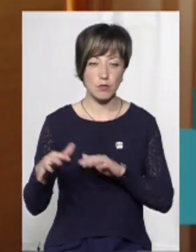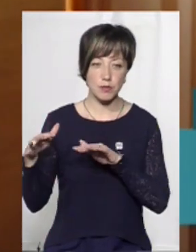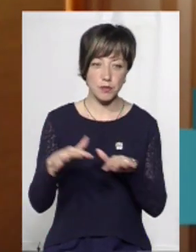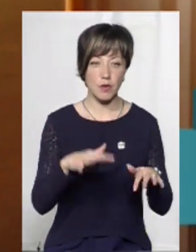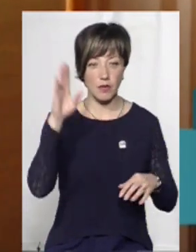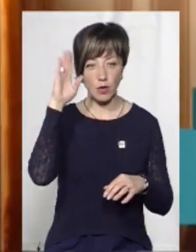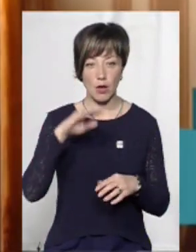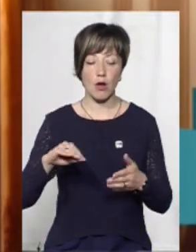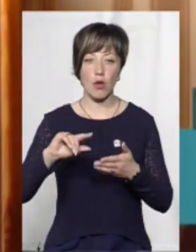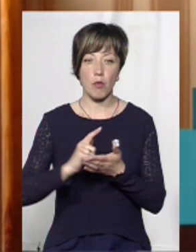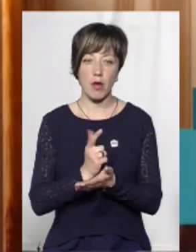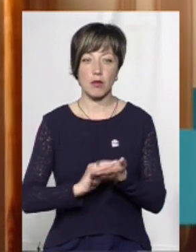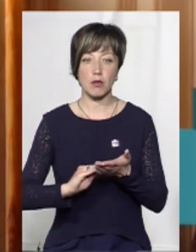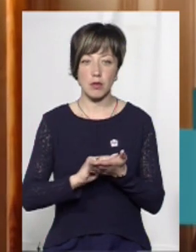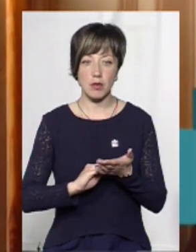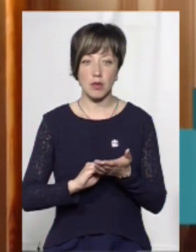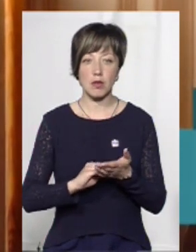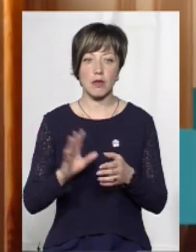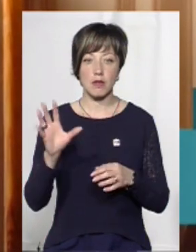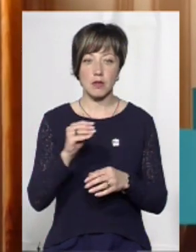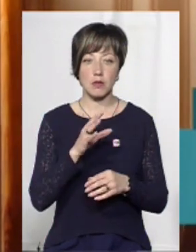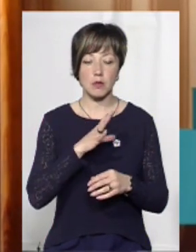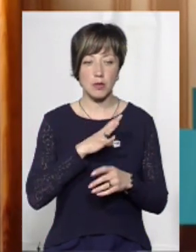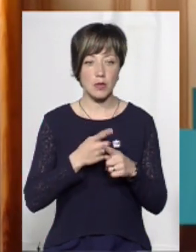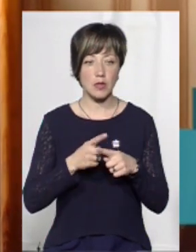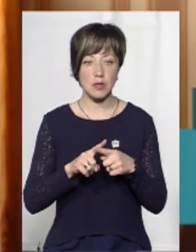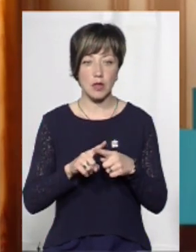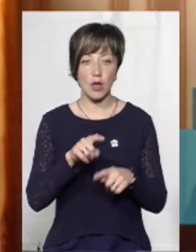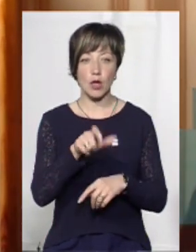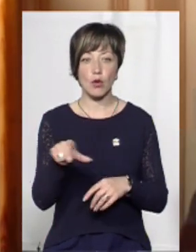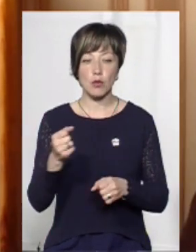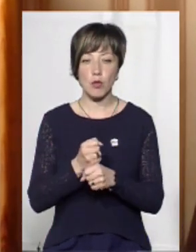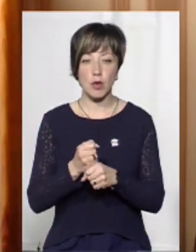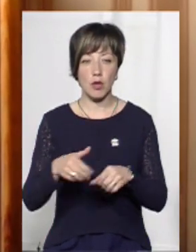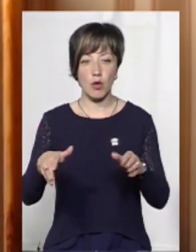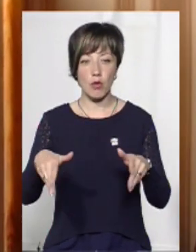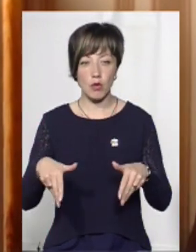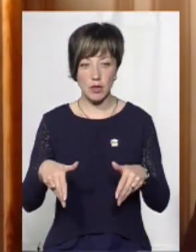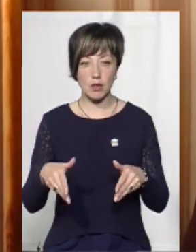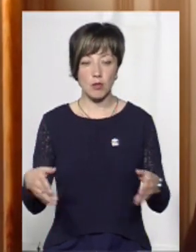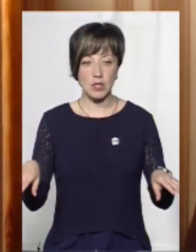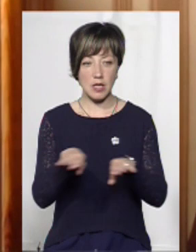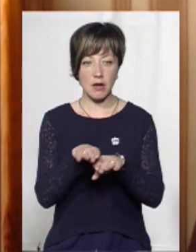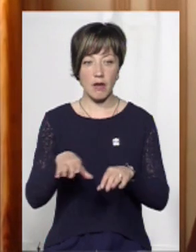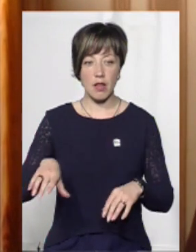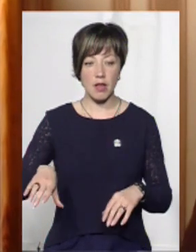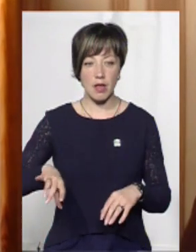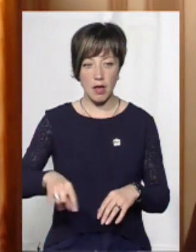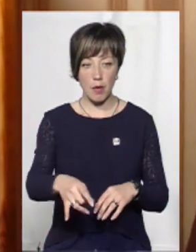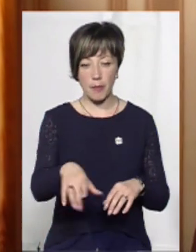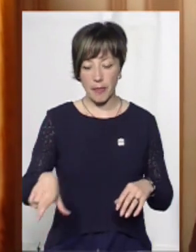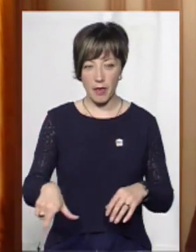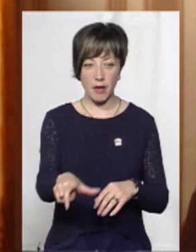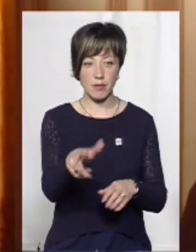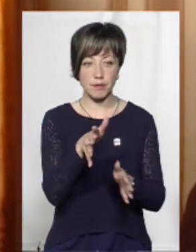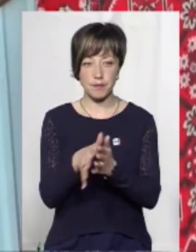і об'язково залило. Були ці стики, і все було, і люди поробили городи, позакривали ці ями, і ця вода не має